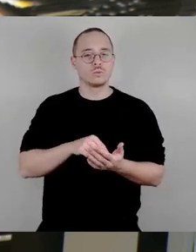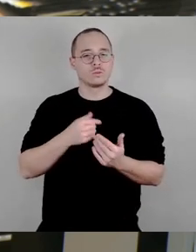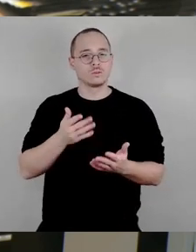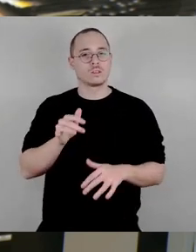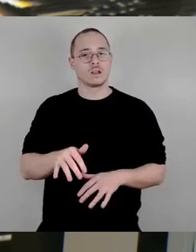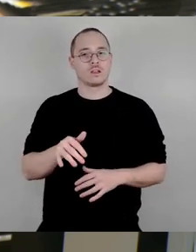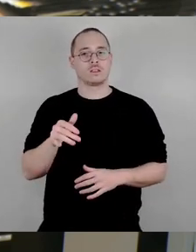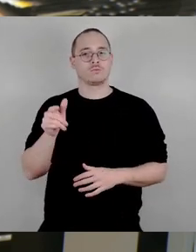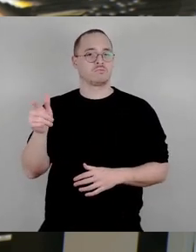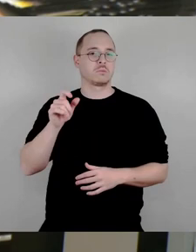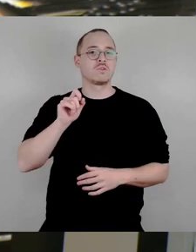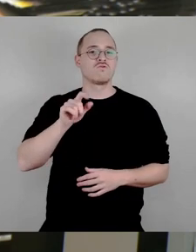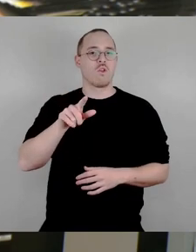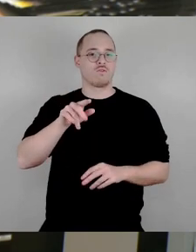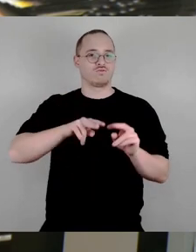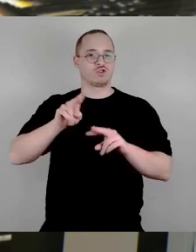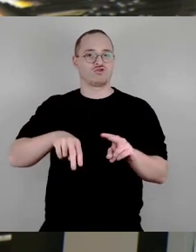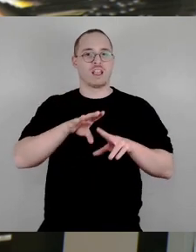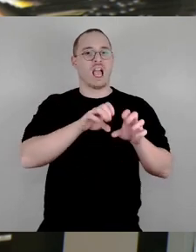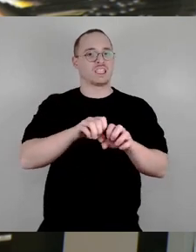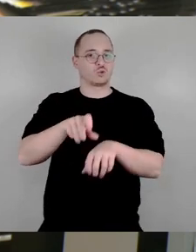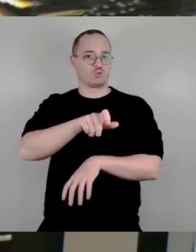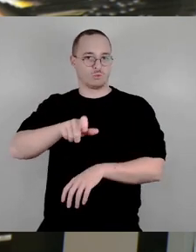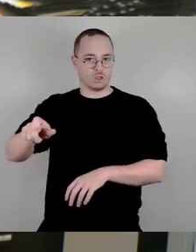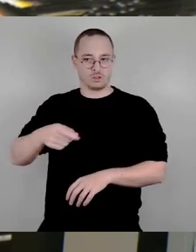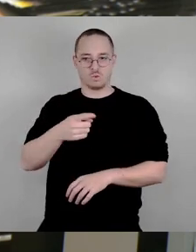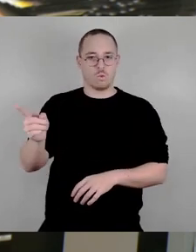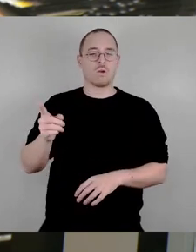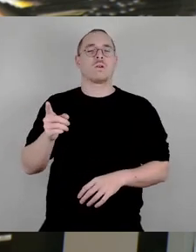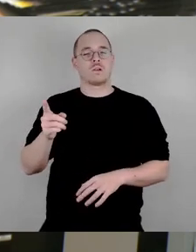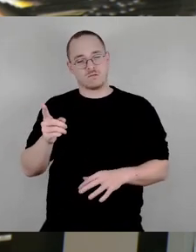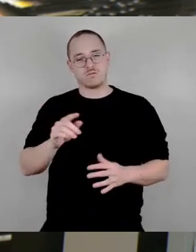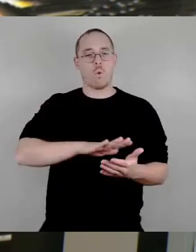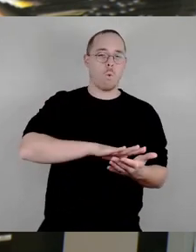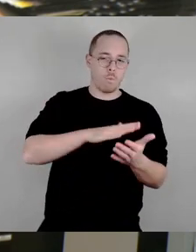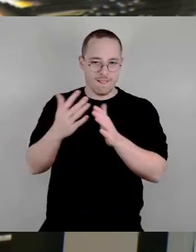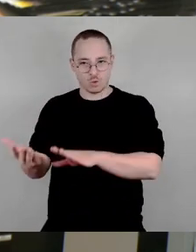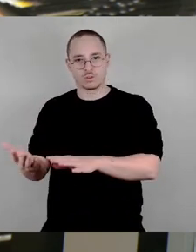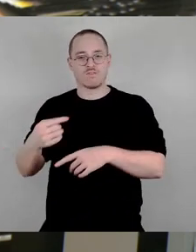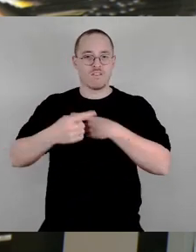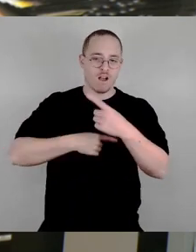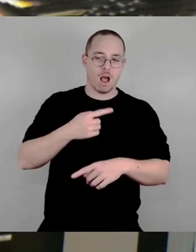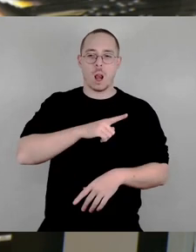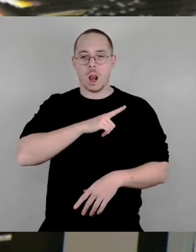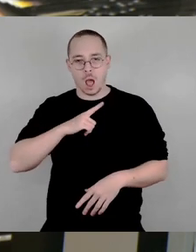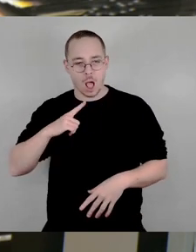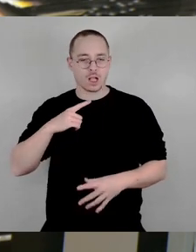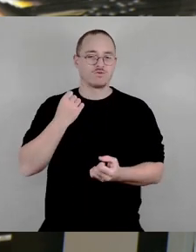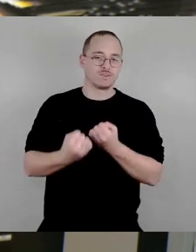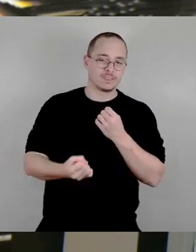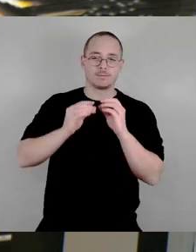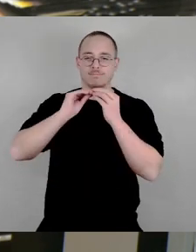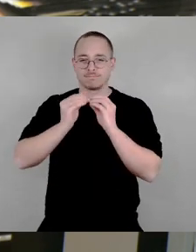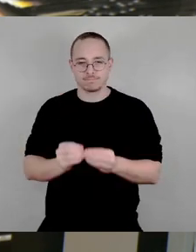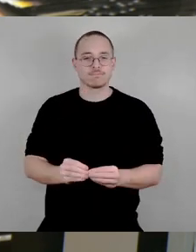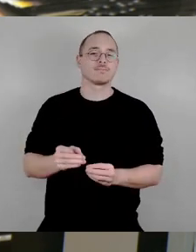in einem sehr langwierigen und schwierigen Umlegungsverfahren erst mal irgendwie unter einen Hut gebracht werden müssen. Das wird dauern. Im